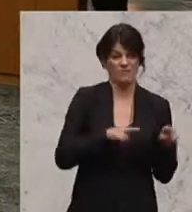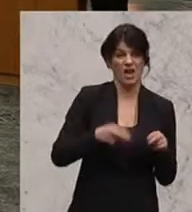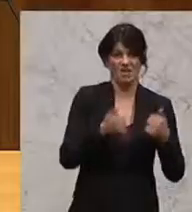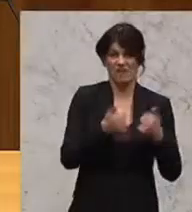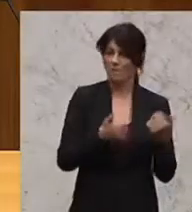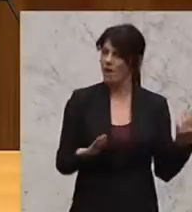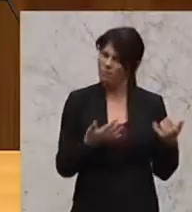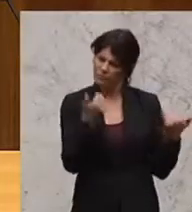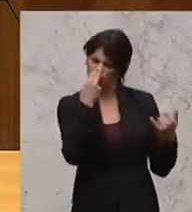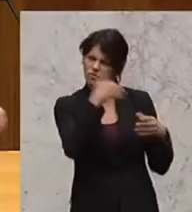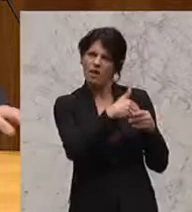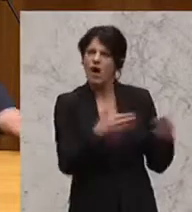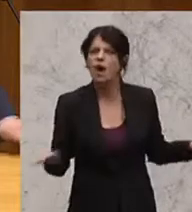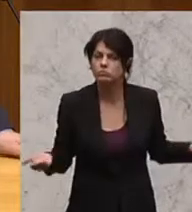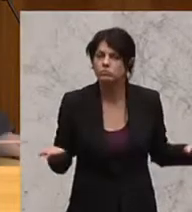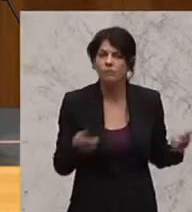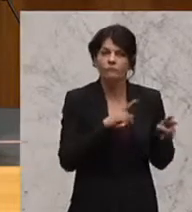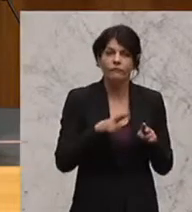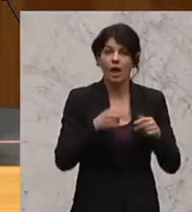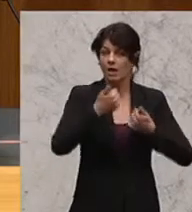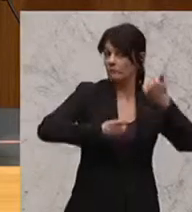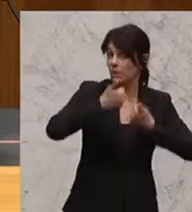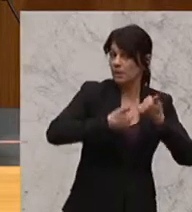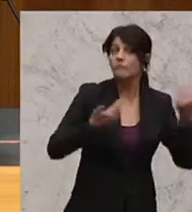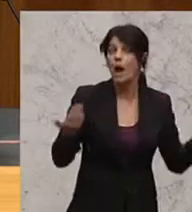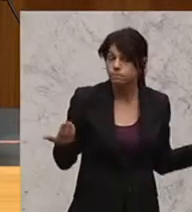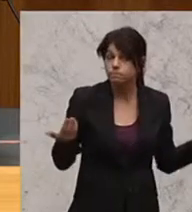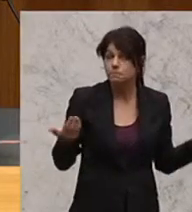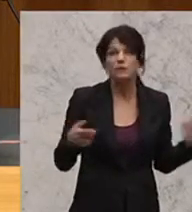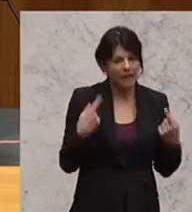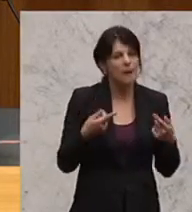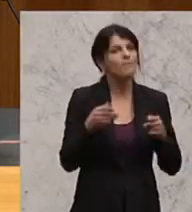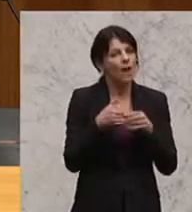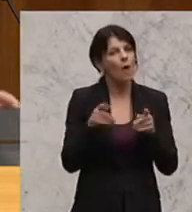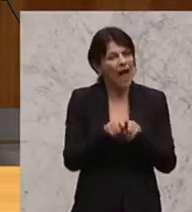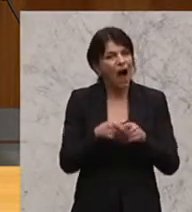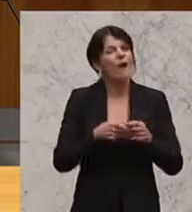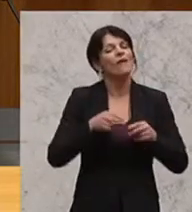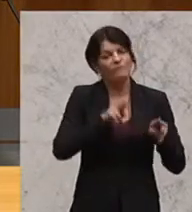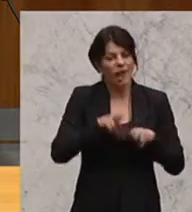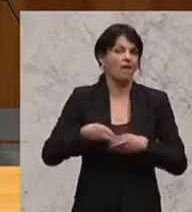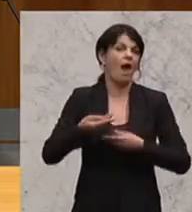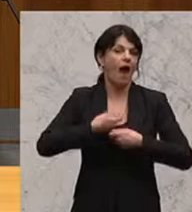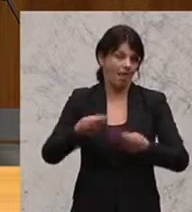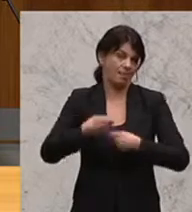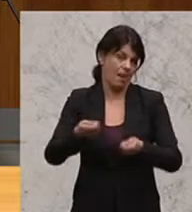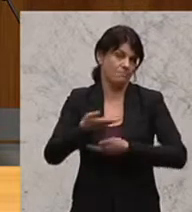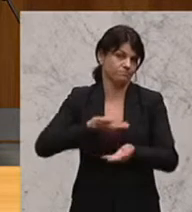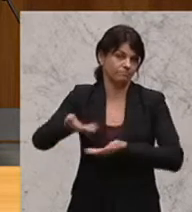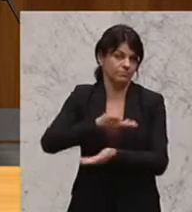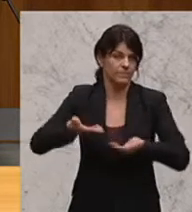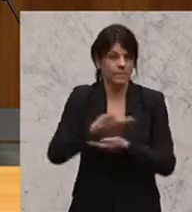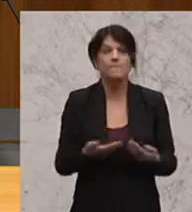ausgestaltet? Und vom fairen Wettbewerb kommen wir natürlich auch zum fairen Handel. Und wenn wir beim fairen Handel sind,